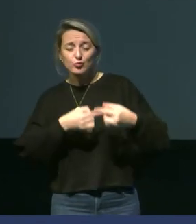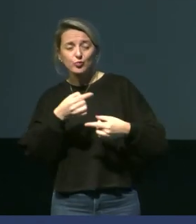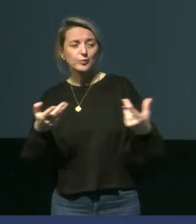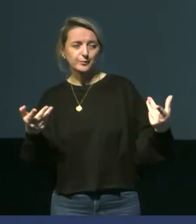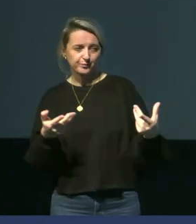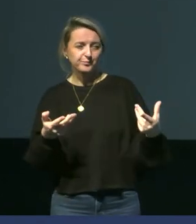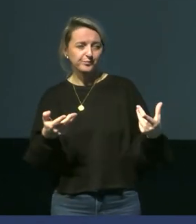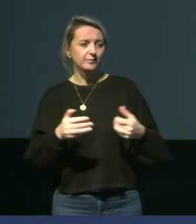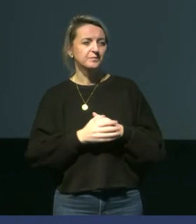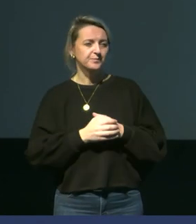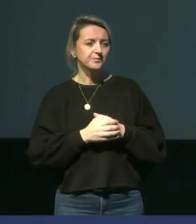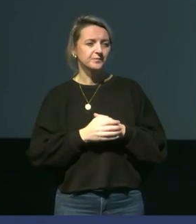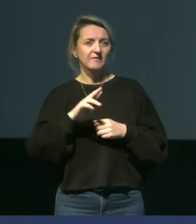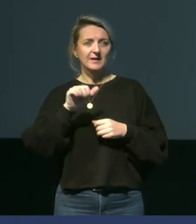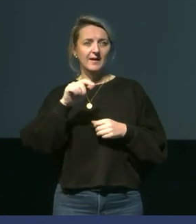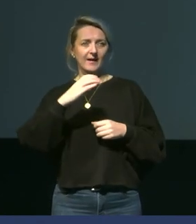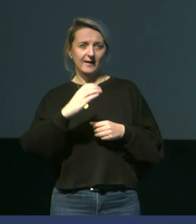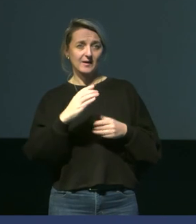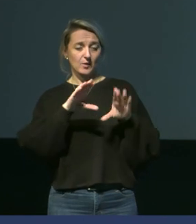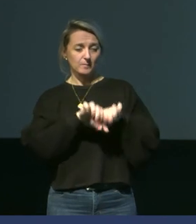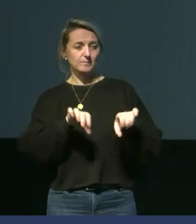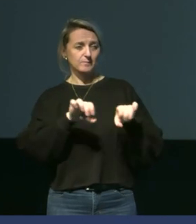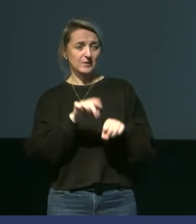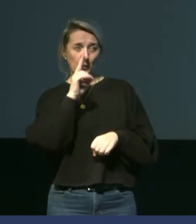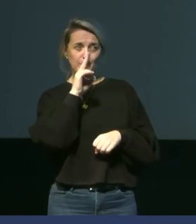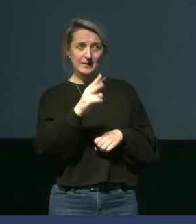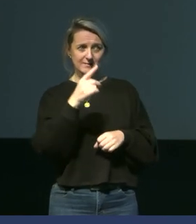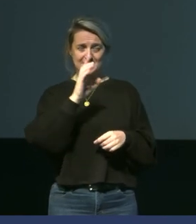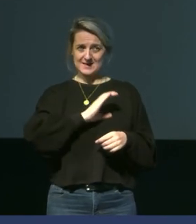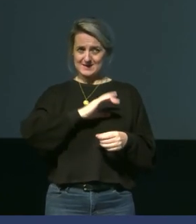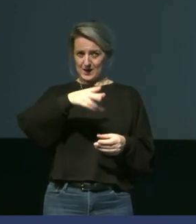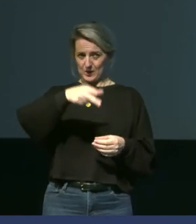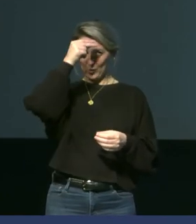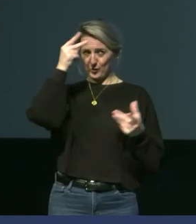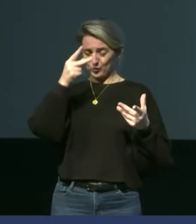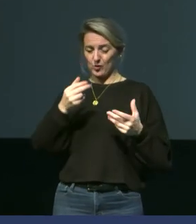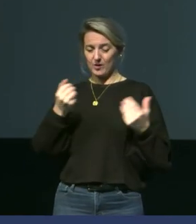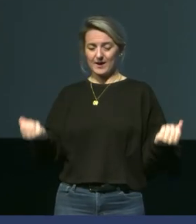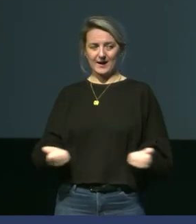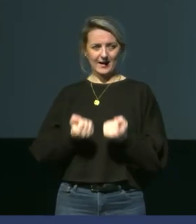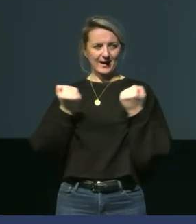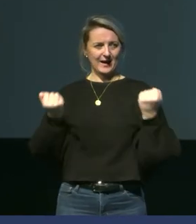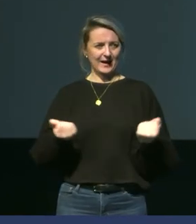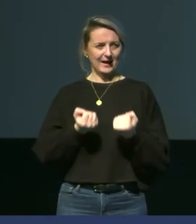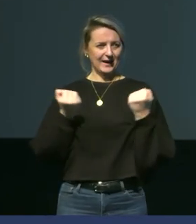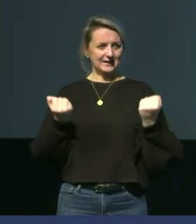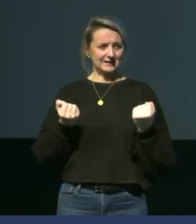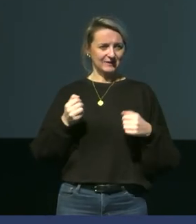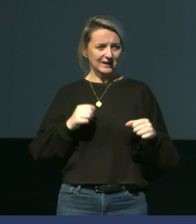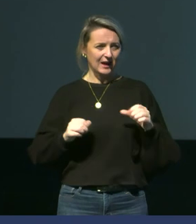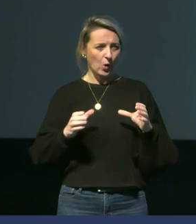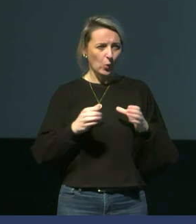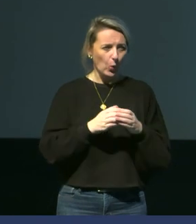avec Clara qui est en master à Brest. On essaye de comprendre les effets de l'activité anthropique sur le stress des individus.